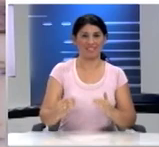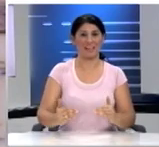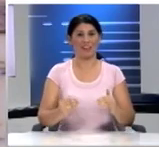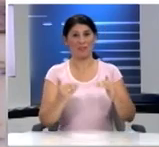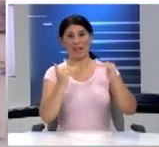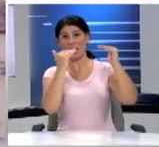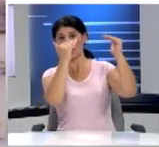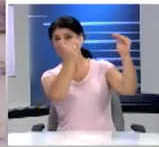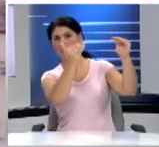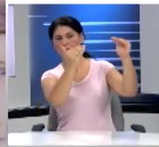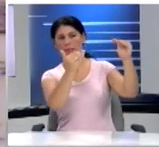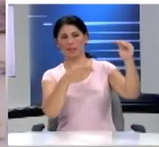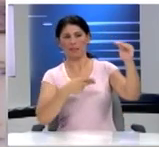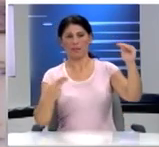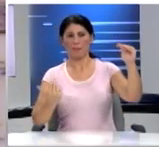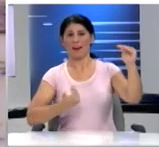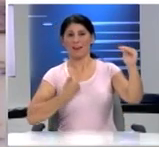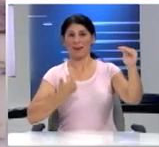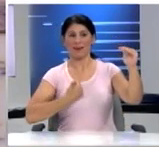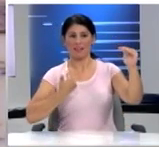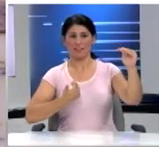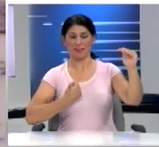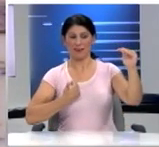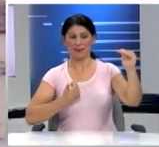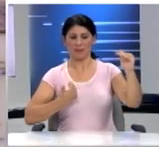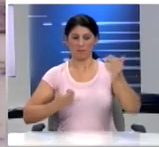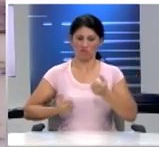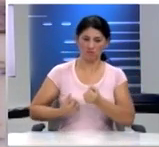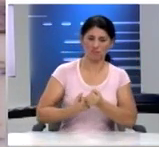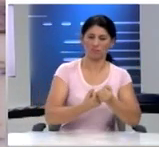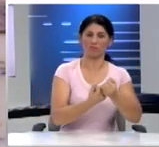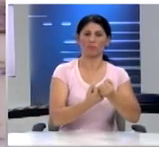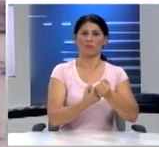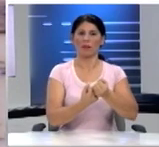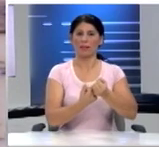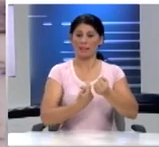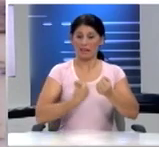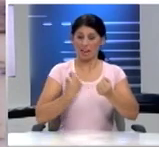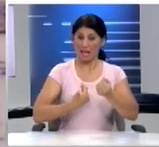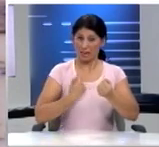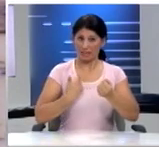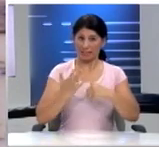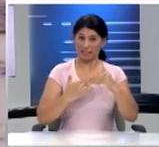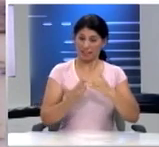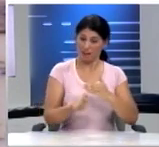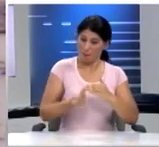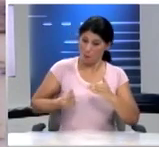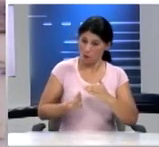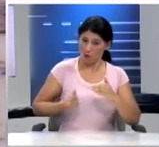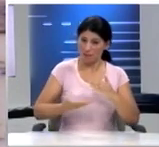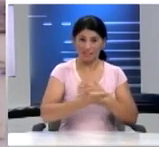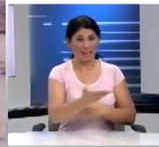πύχη για την υποβοήθηση της νεανικής τέχνης από νωρίς για σας